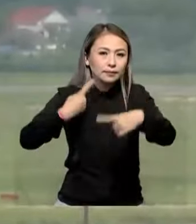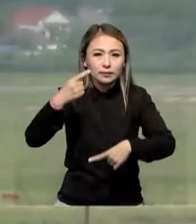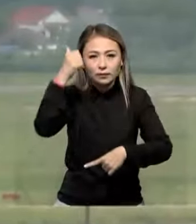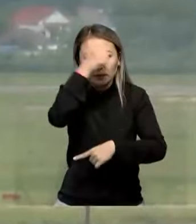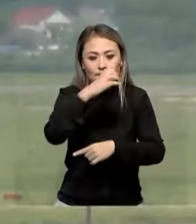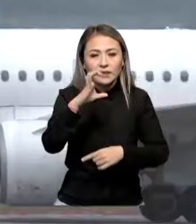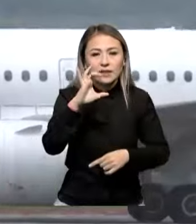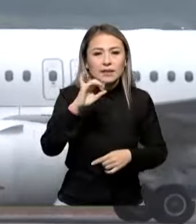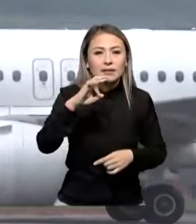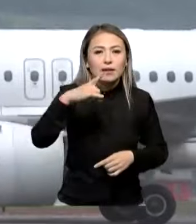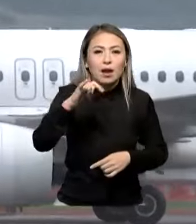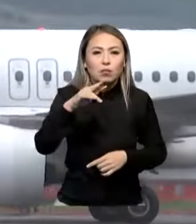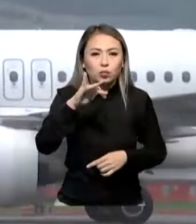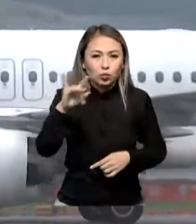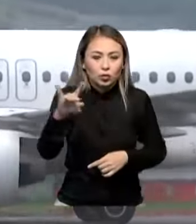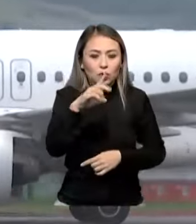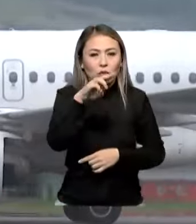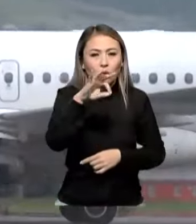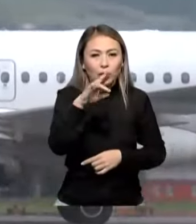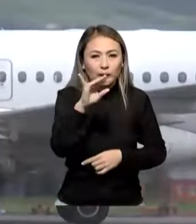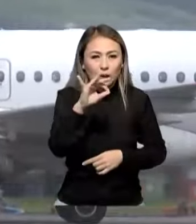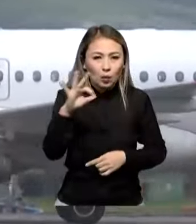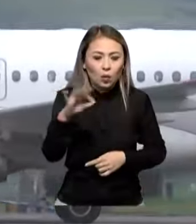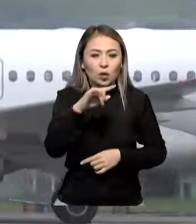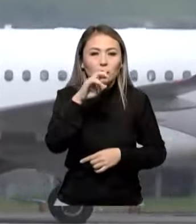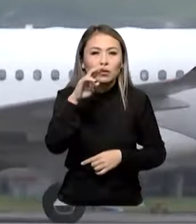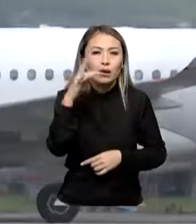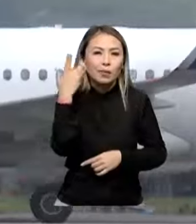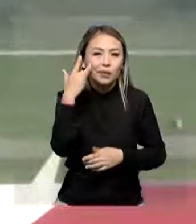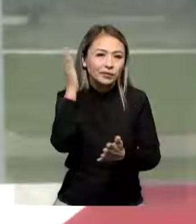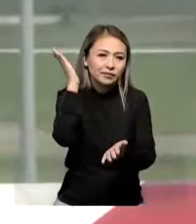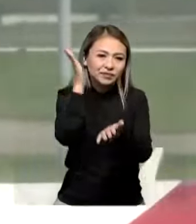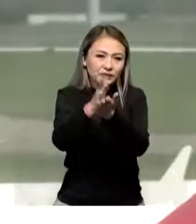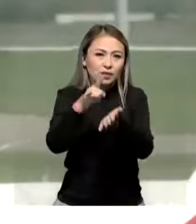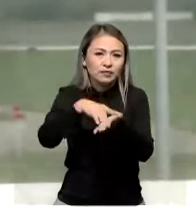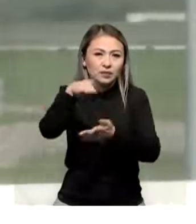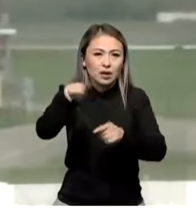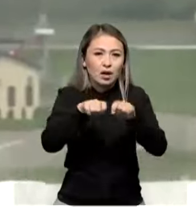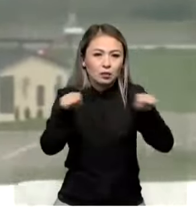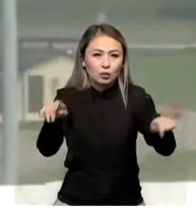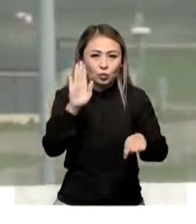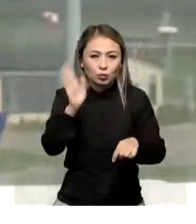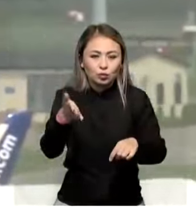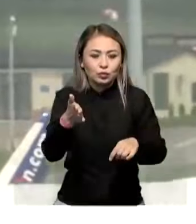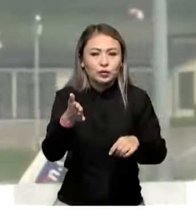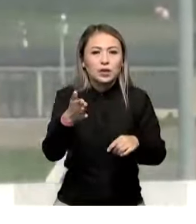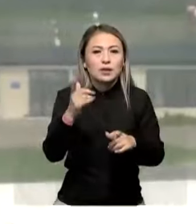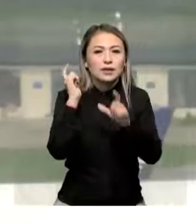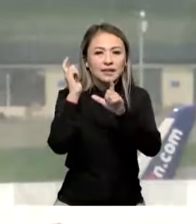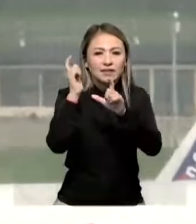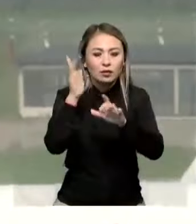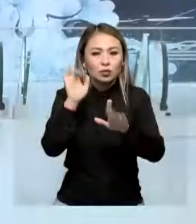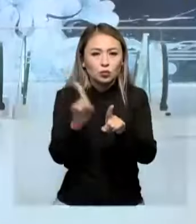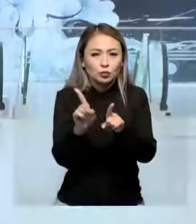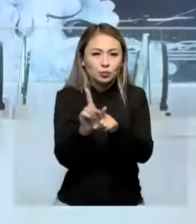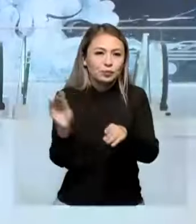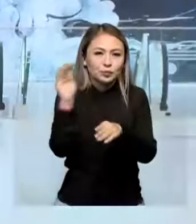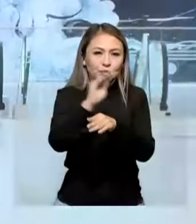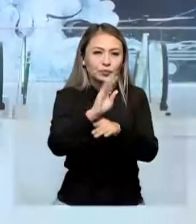Сингапурға, Токио мен Нью-Йоркке тікелей рейстер жоспарлануда. Тағы бір стратегиялық маңызды бағыт – жүктасымал артады.